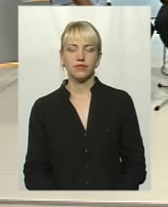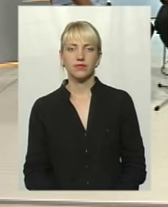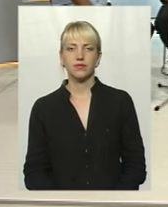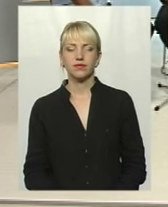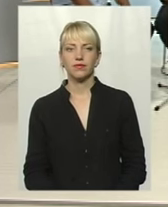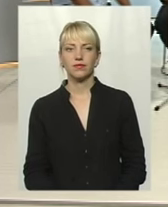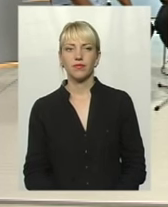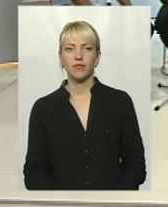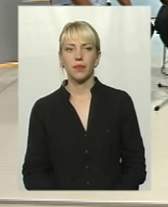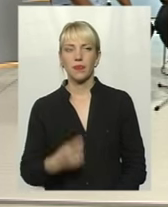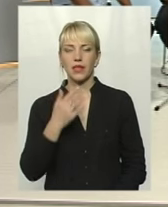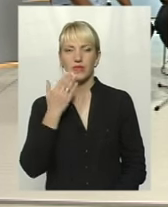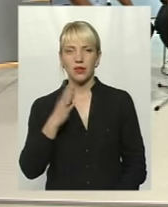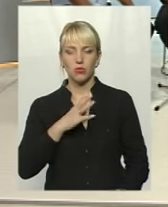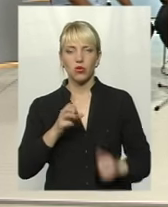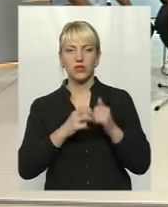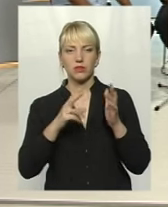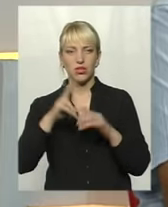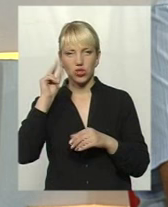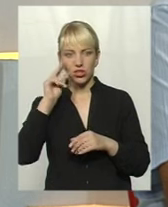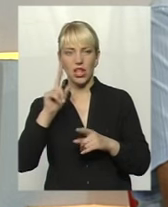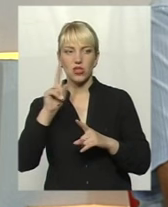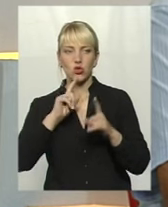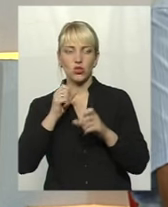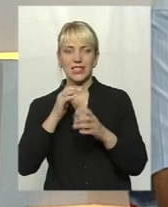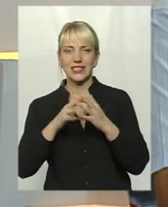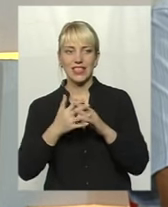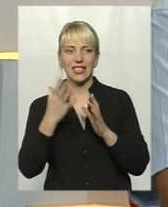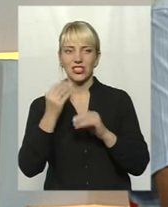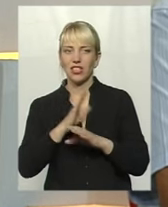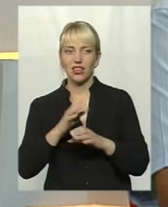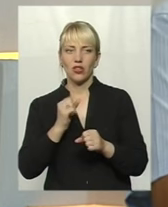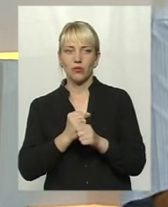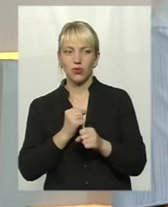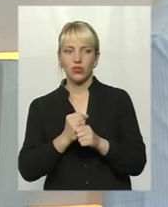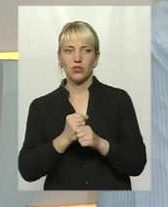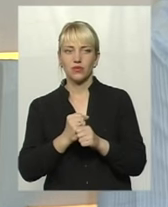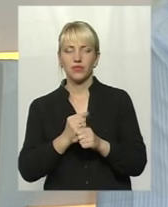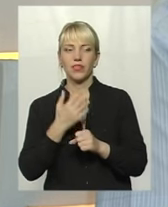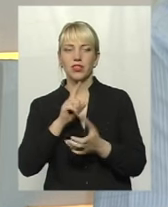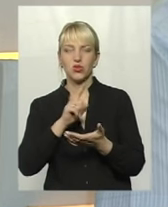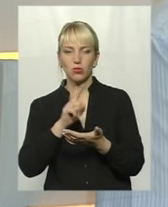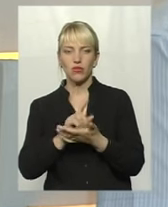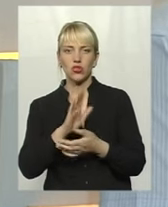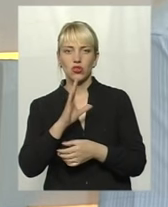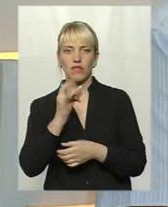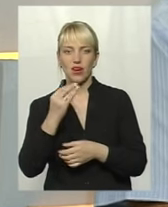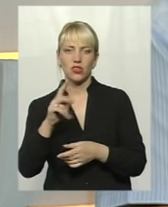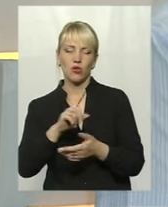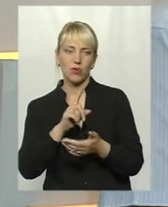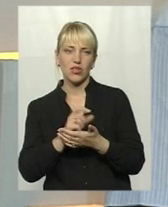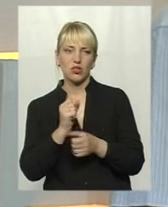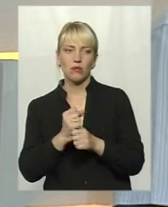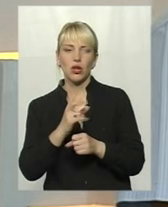По-перше, звернення пройшло 18 числа. Сколу села я ще не робив. Але даю усі зобов'язання, що вересня місяця обов'язково зроблю.